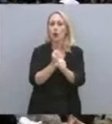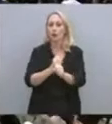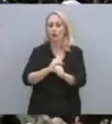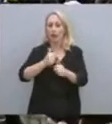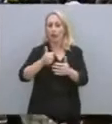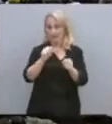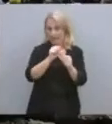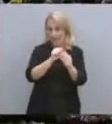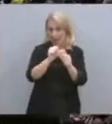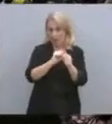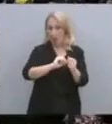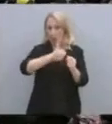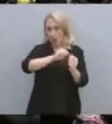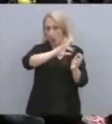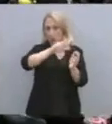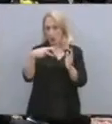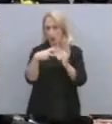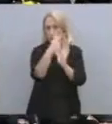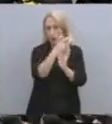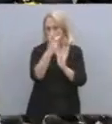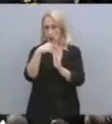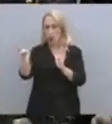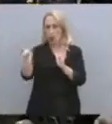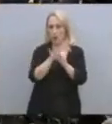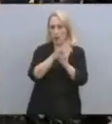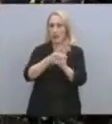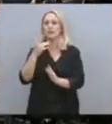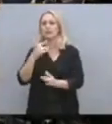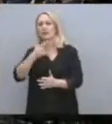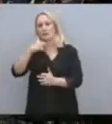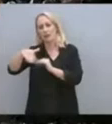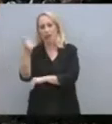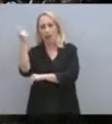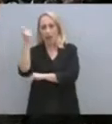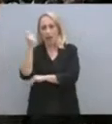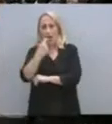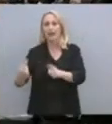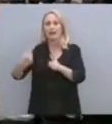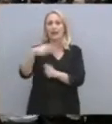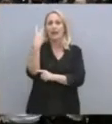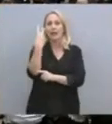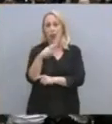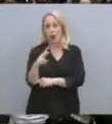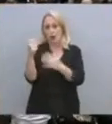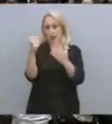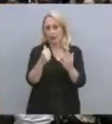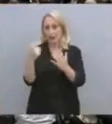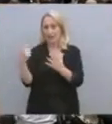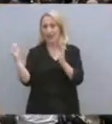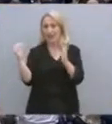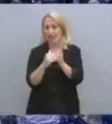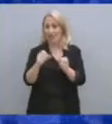το ισοζύγιο προσλήψεων αποχωρήσεων ήταν θετικό κατά 267.000 θέσεις